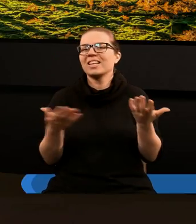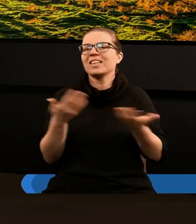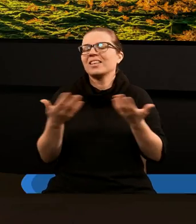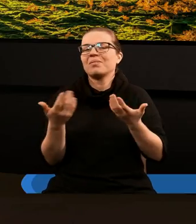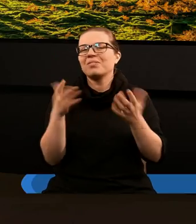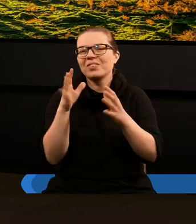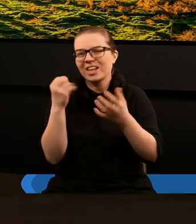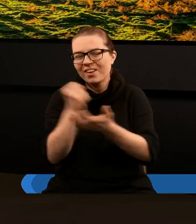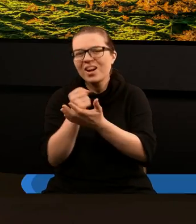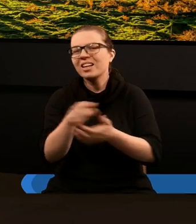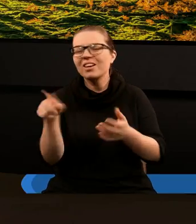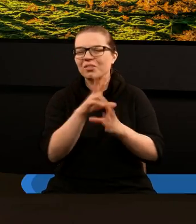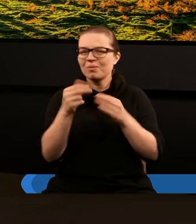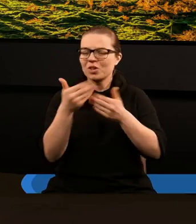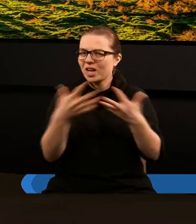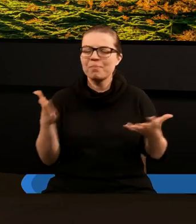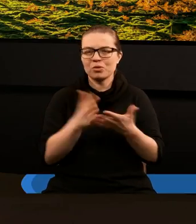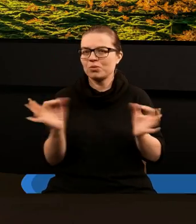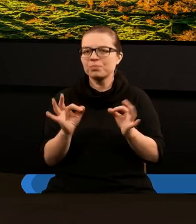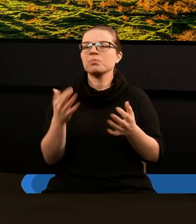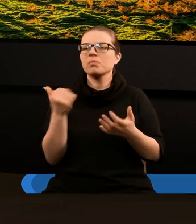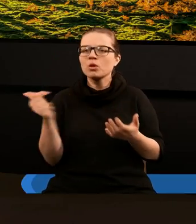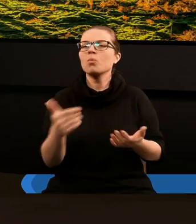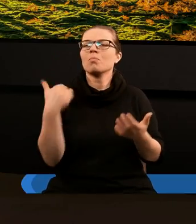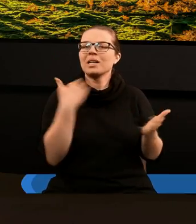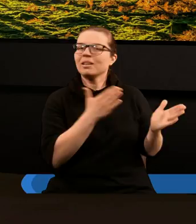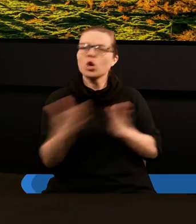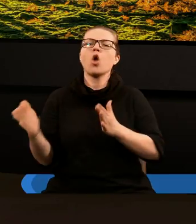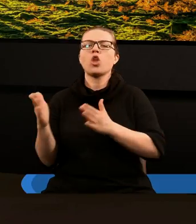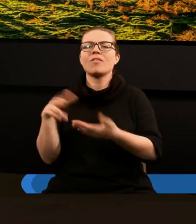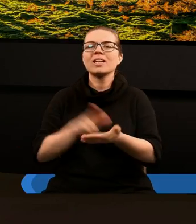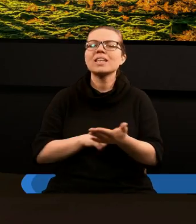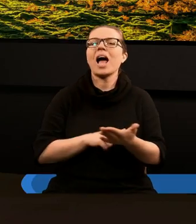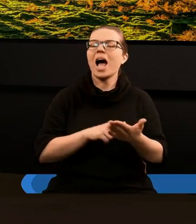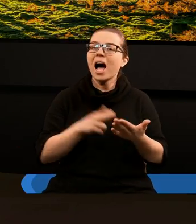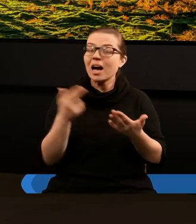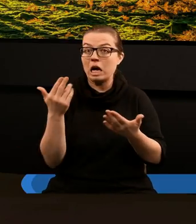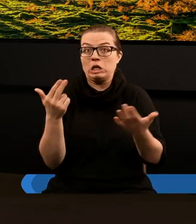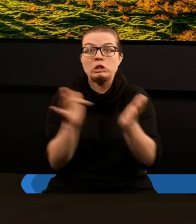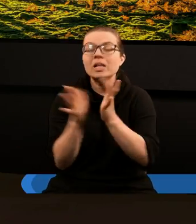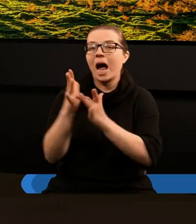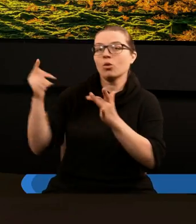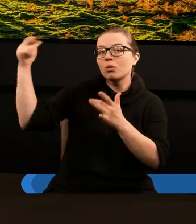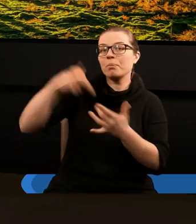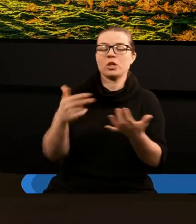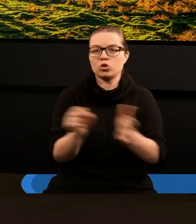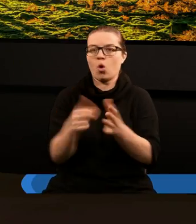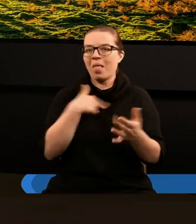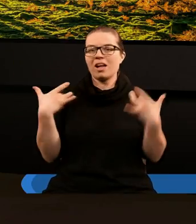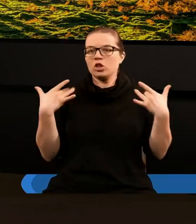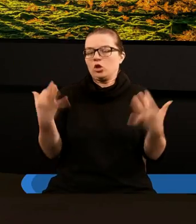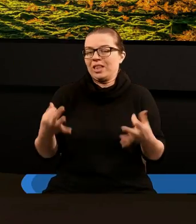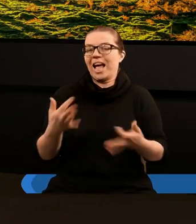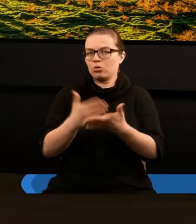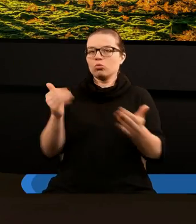ostatnich lat na planecie Ziemia, musimy być przygotowani, musimy być świadomi, że Jezus może powrócić za naszego życia